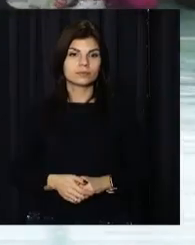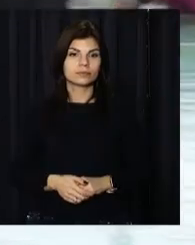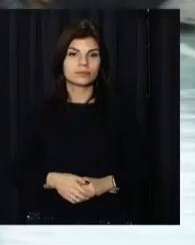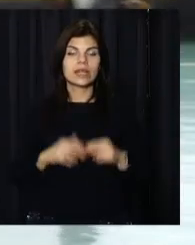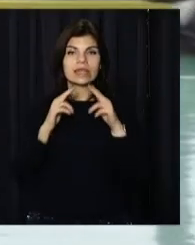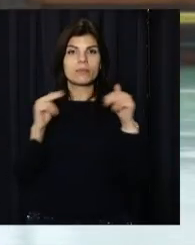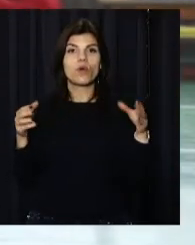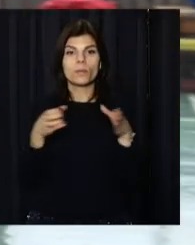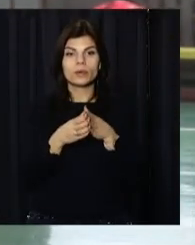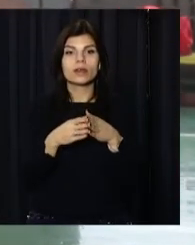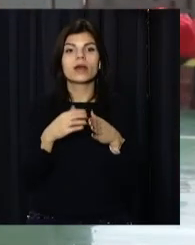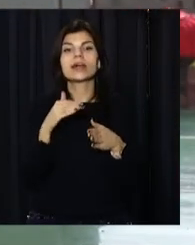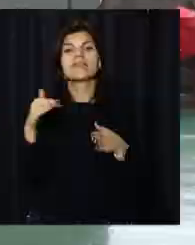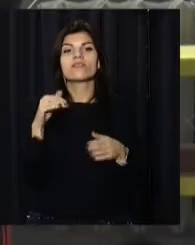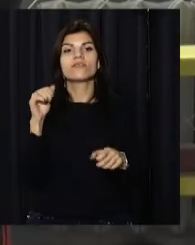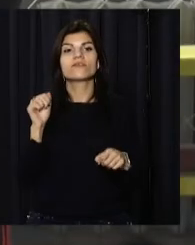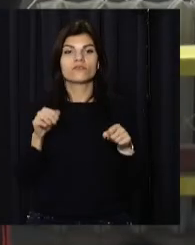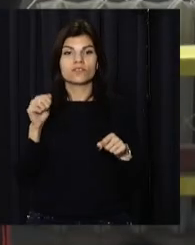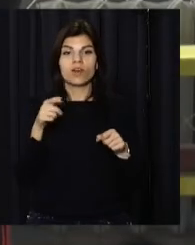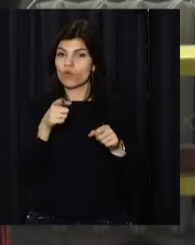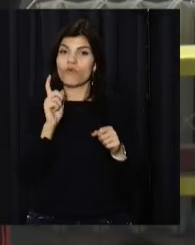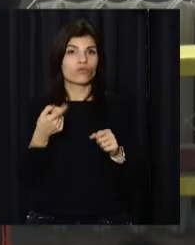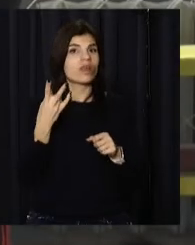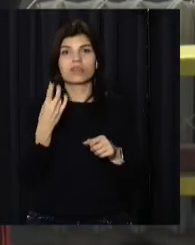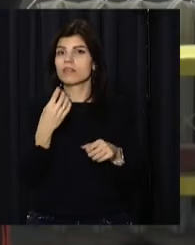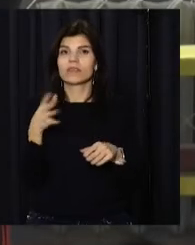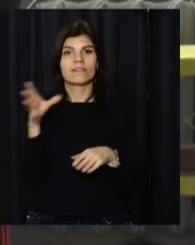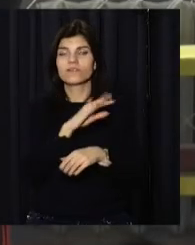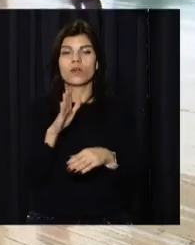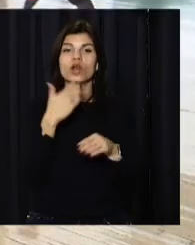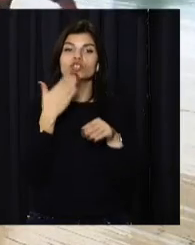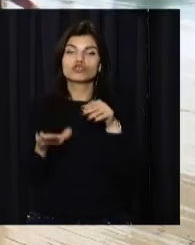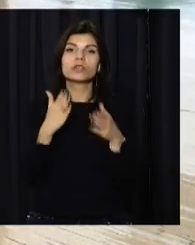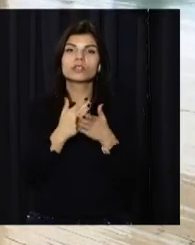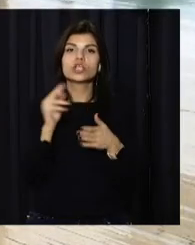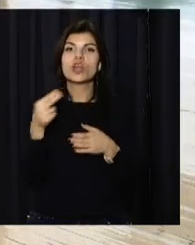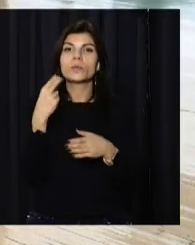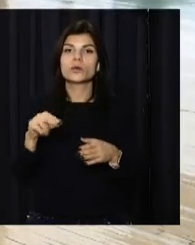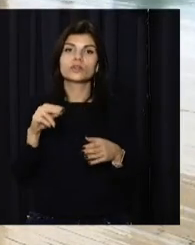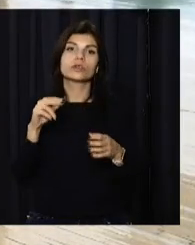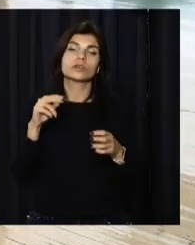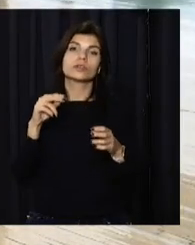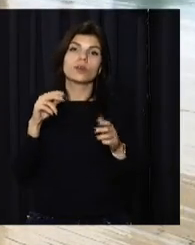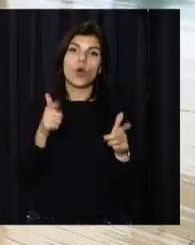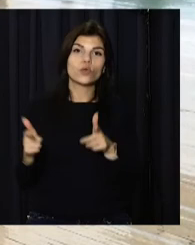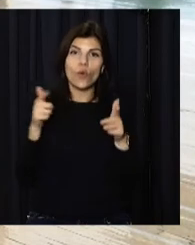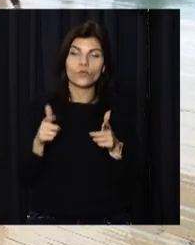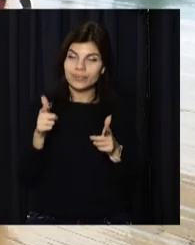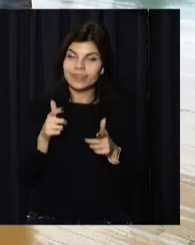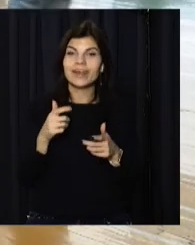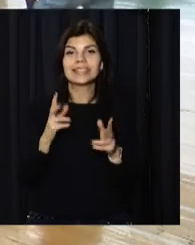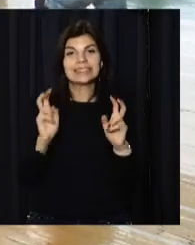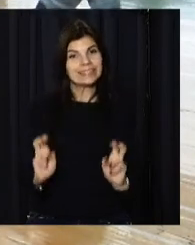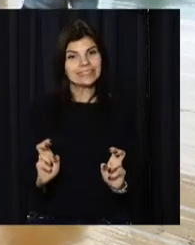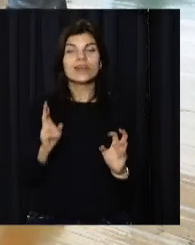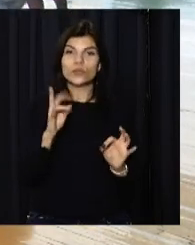Дніпровська команда рівні можливості не в повному складі. Частина гравців готується до чемпіонату із волейболу сидячі. Та все ж на цьому турнірі за